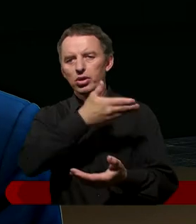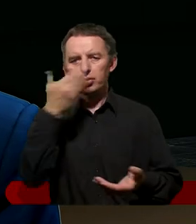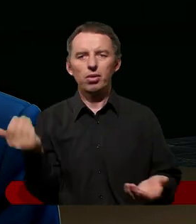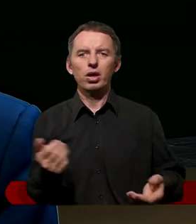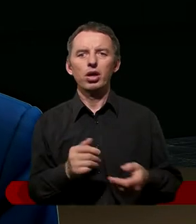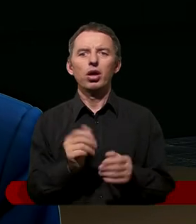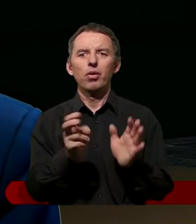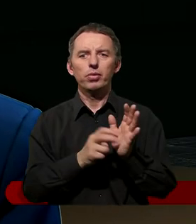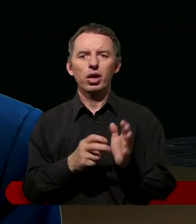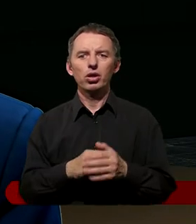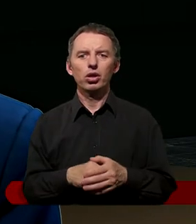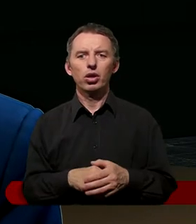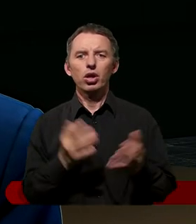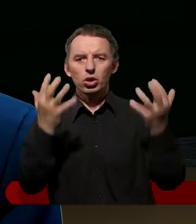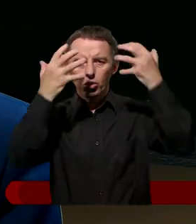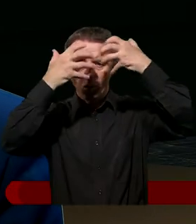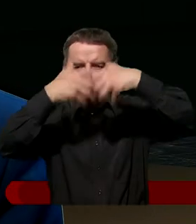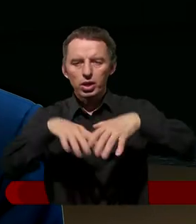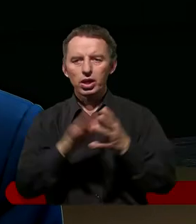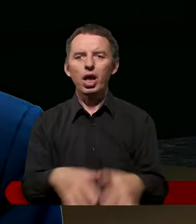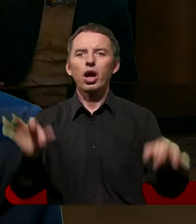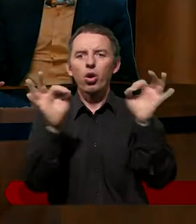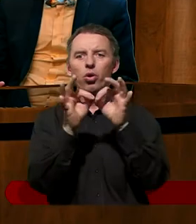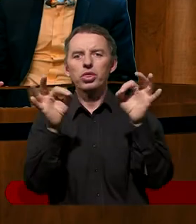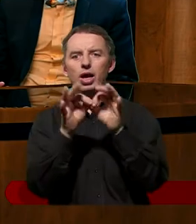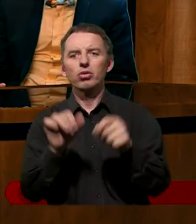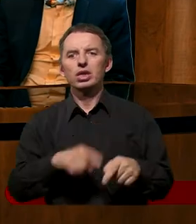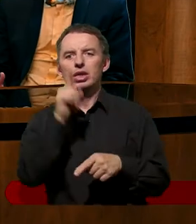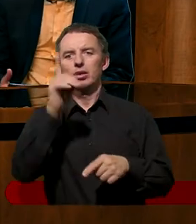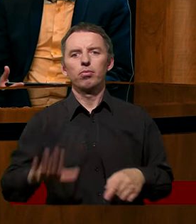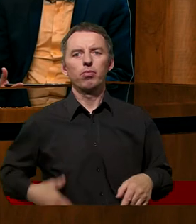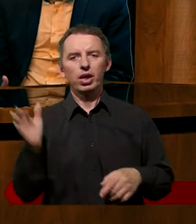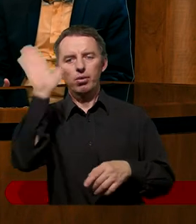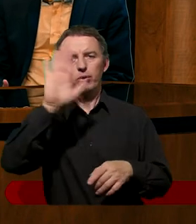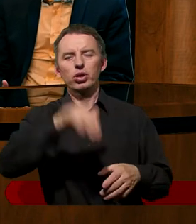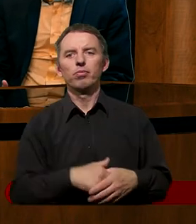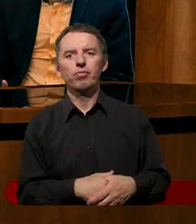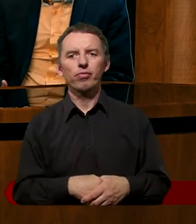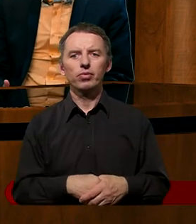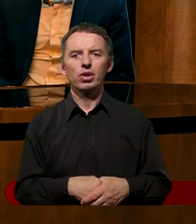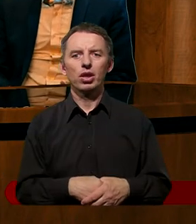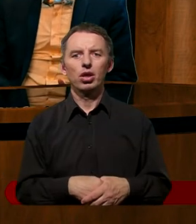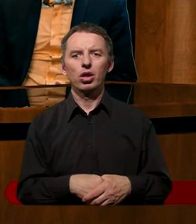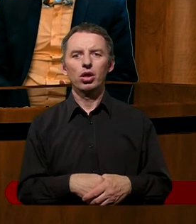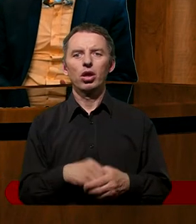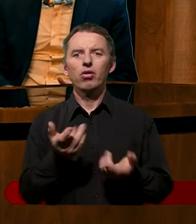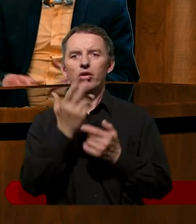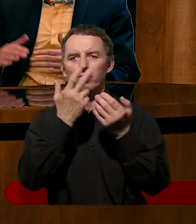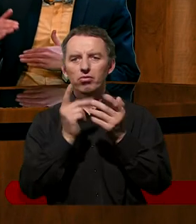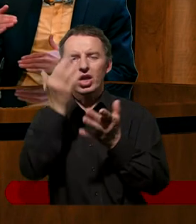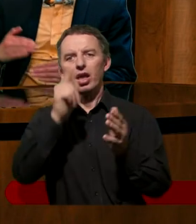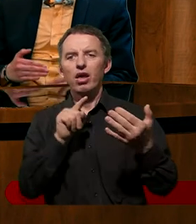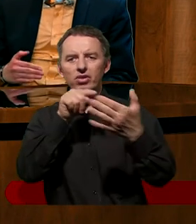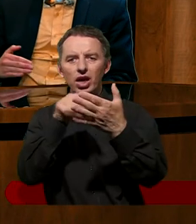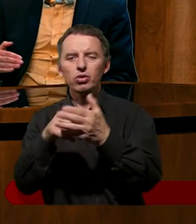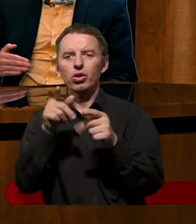Czy wy potrafilibyście się skupić na relacji z Panem Bogiem, czy na tym, aby nie zrobić jakiejś głupoty, która jest według oczywiście tego